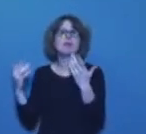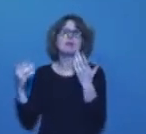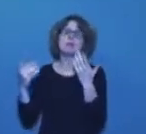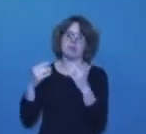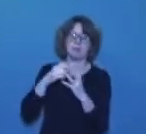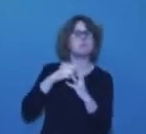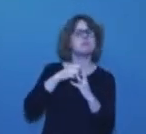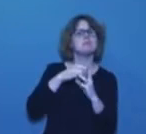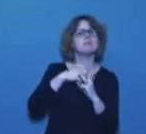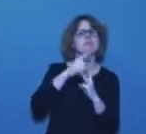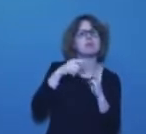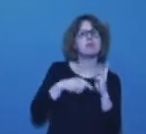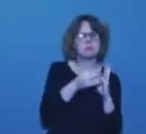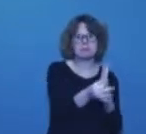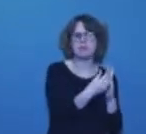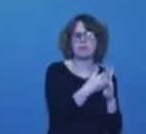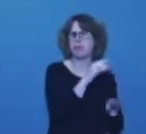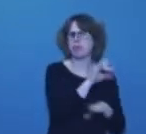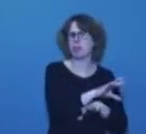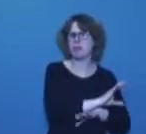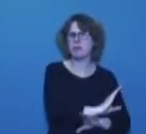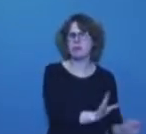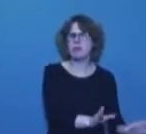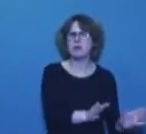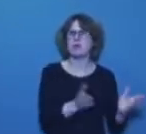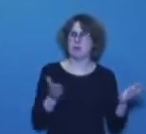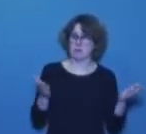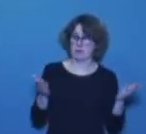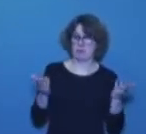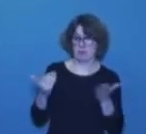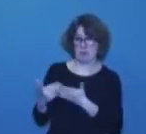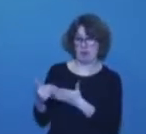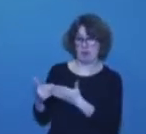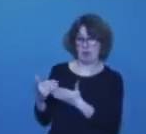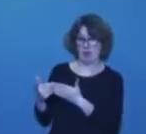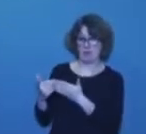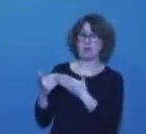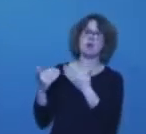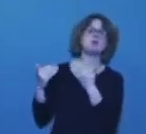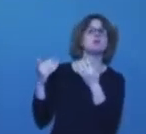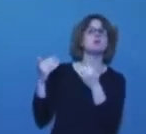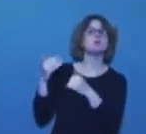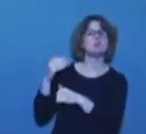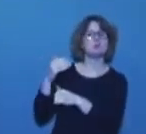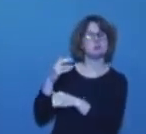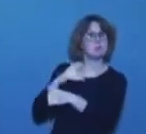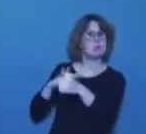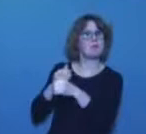McDo, c'est ce que la société française peut faire de mieux.